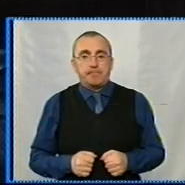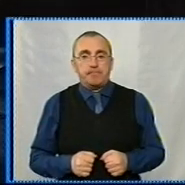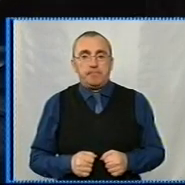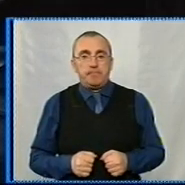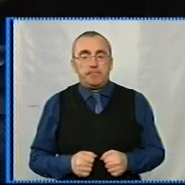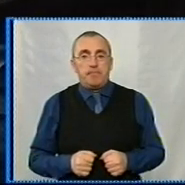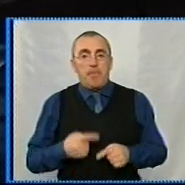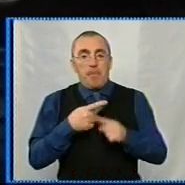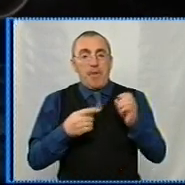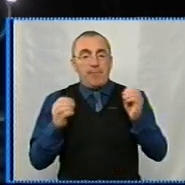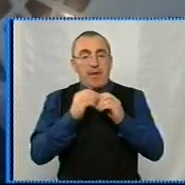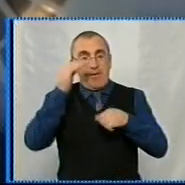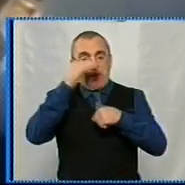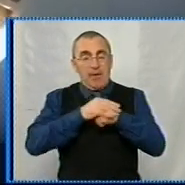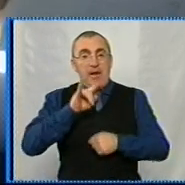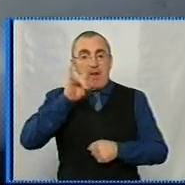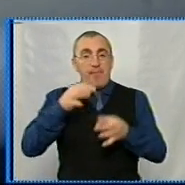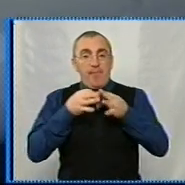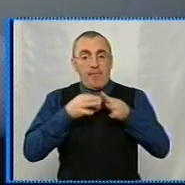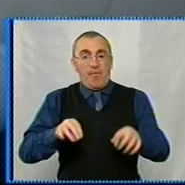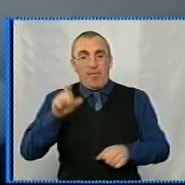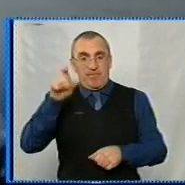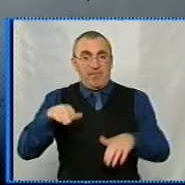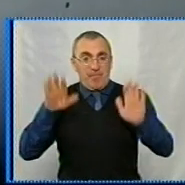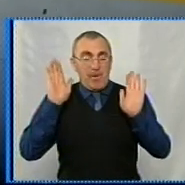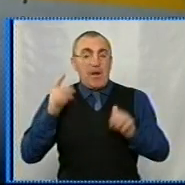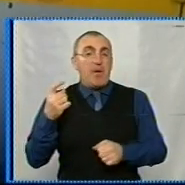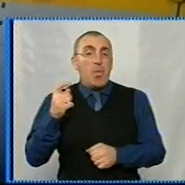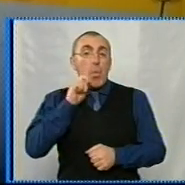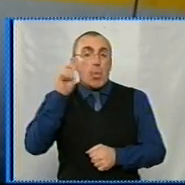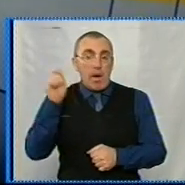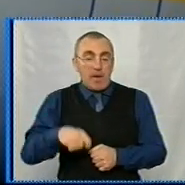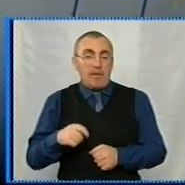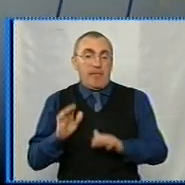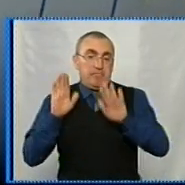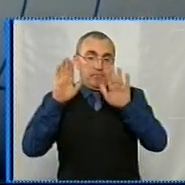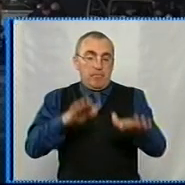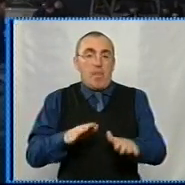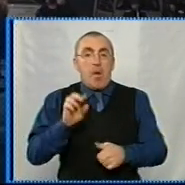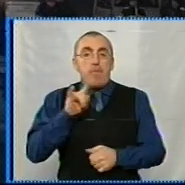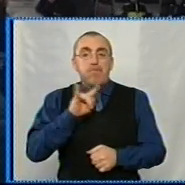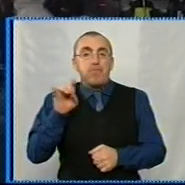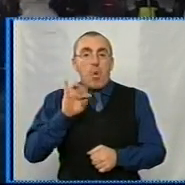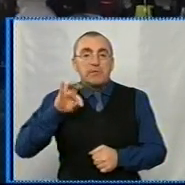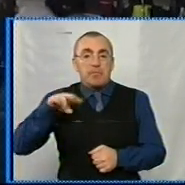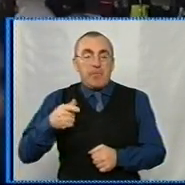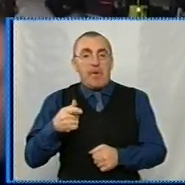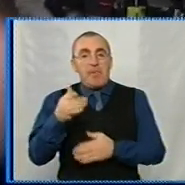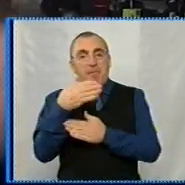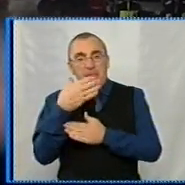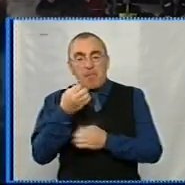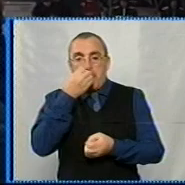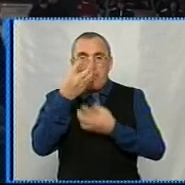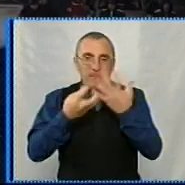О пів на десяту вечора літак зі звільненими полоненими українцями приземлився в аеропорту Борисполя. Тут їх з кульками, прапорами та